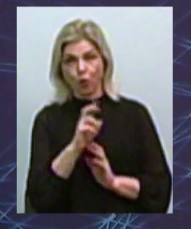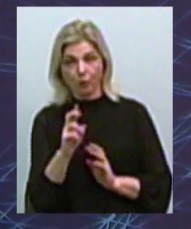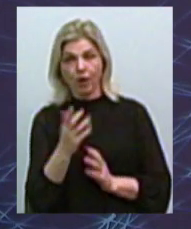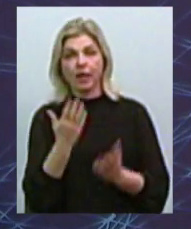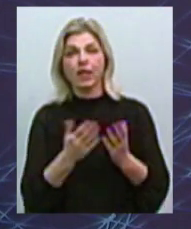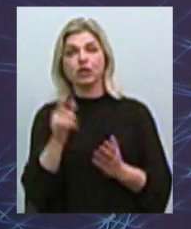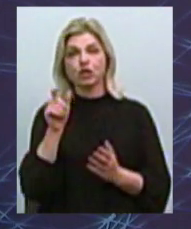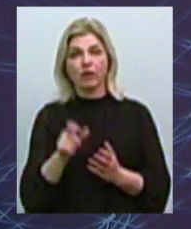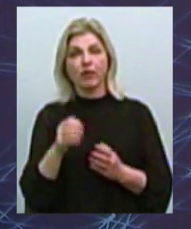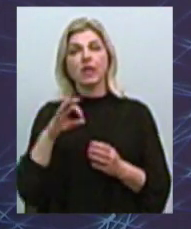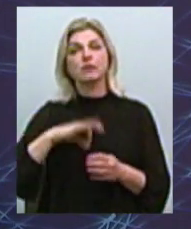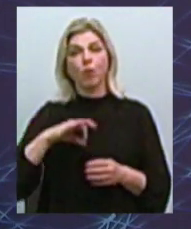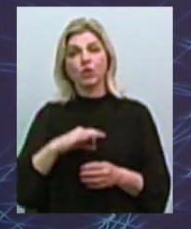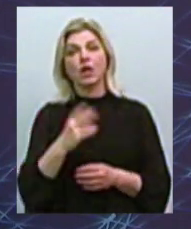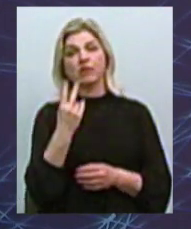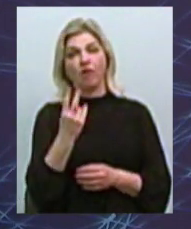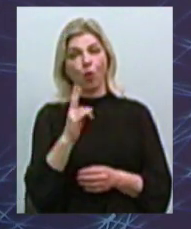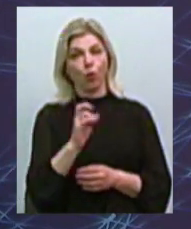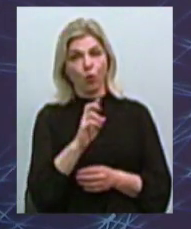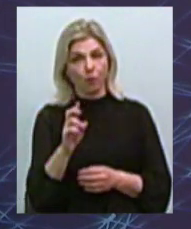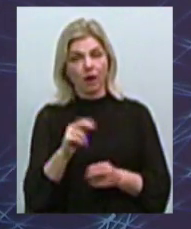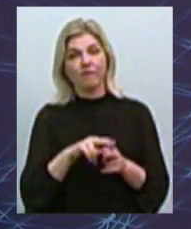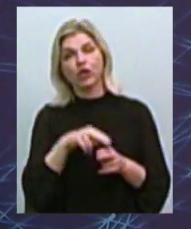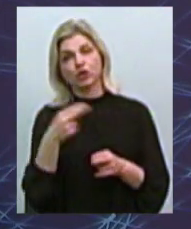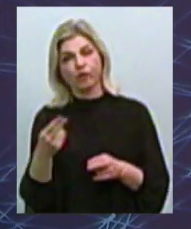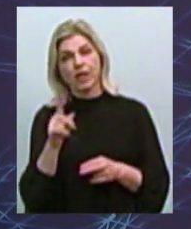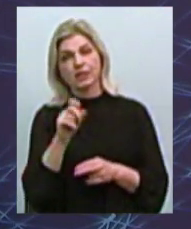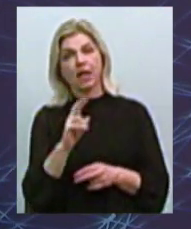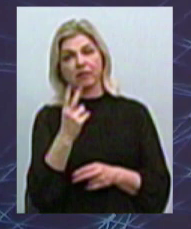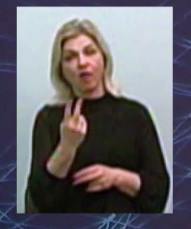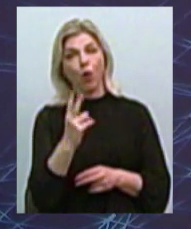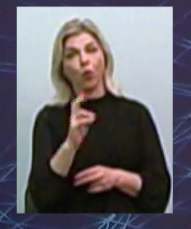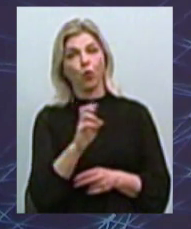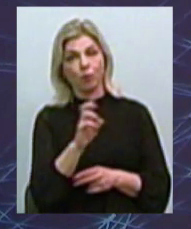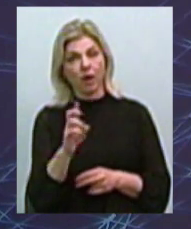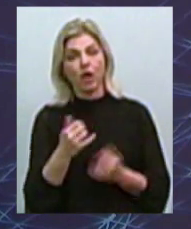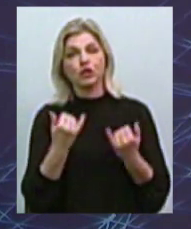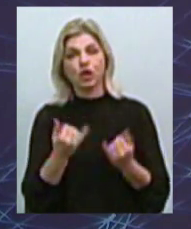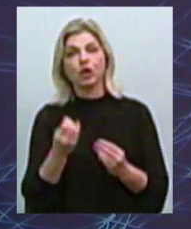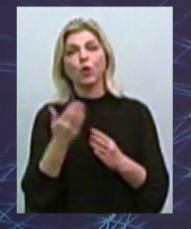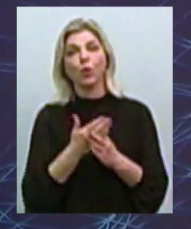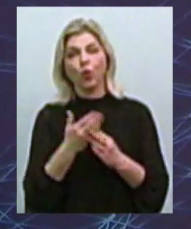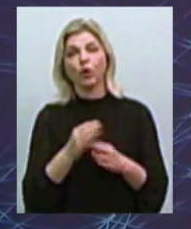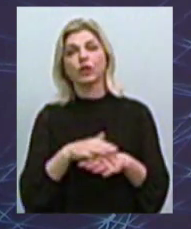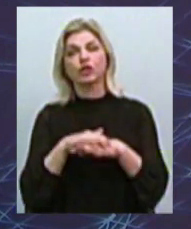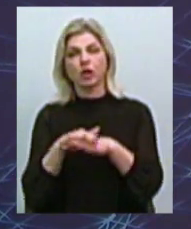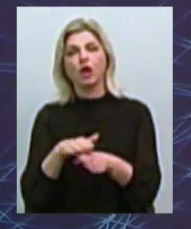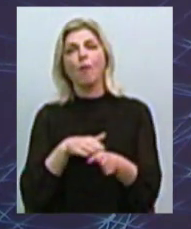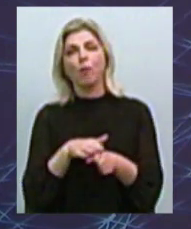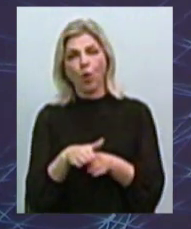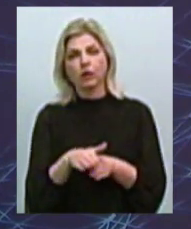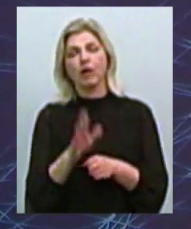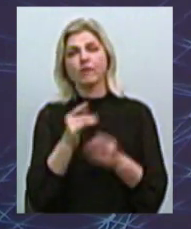использував рані 2 куба, ми йому відшкодувалися за 2 куба, то сейчас льготу ми начисляємо в полному размері в